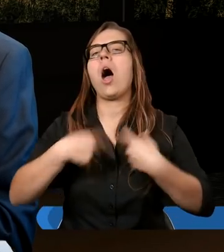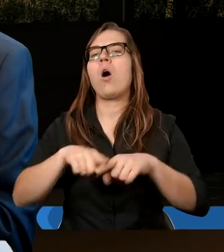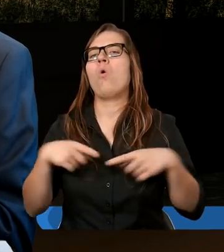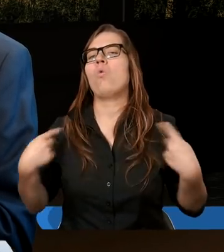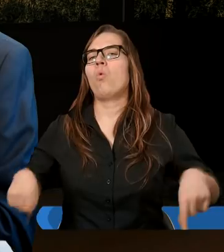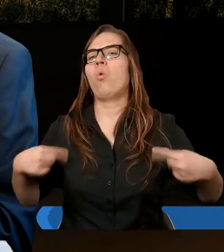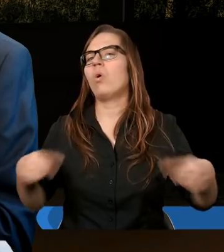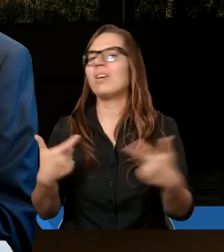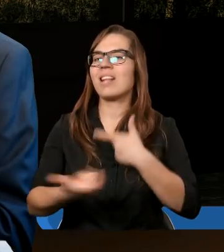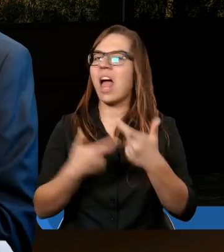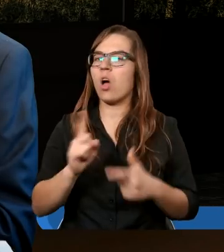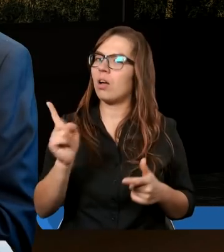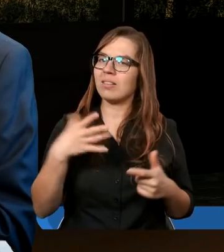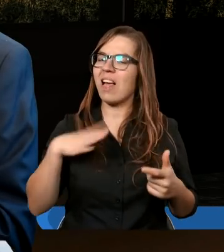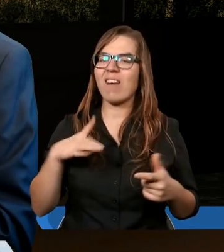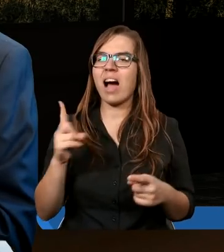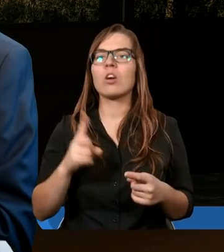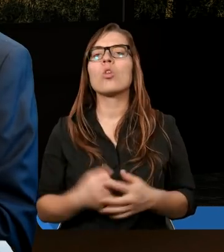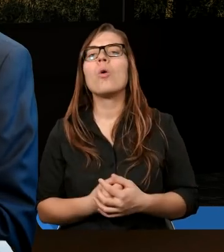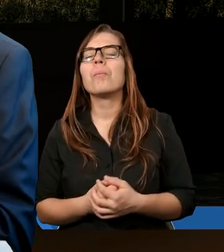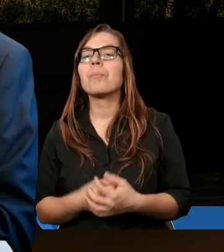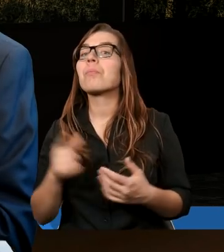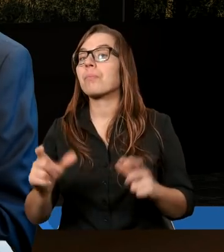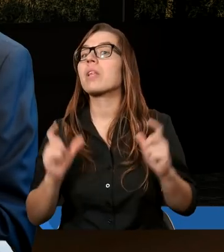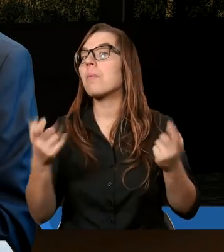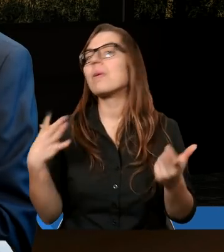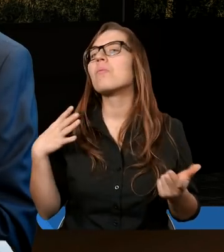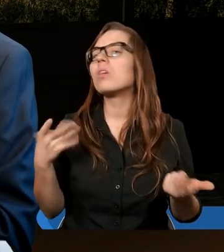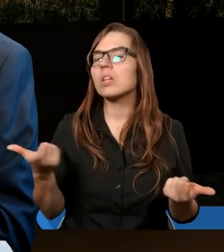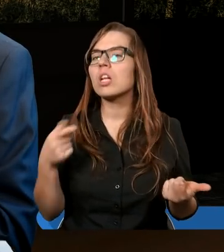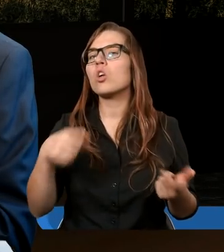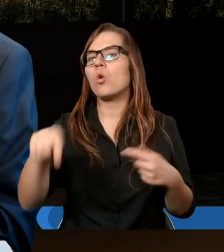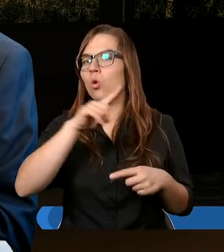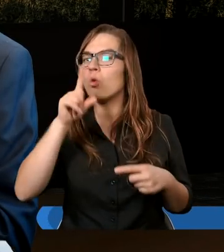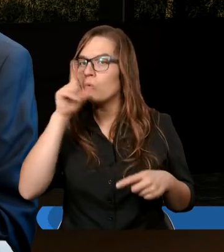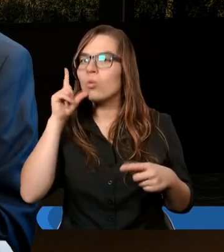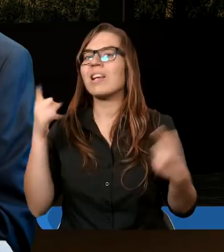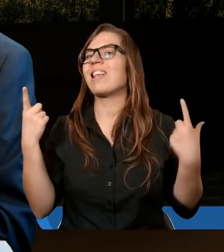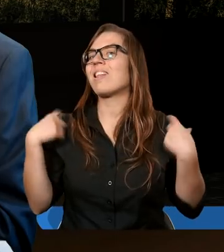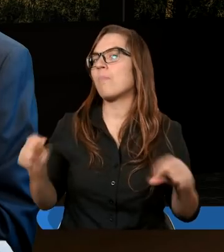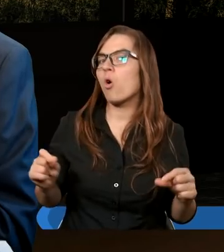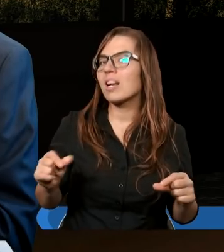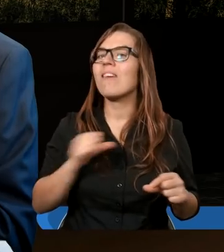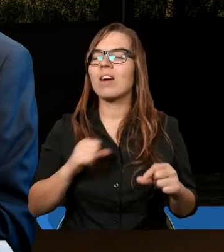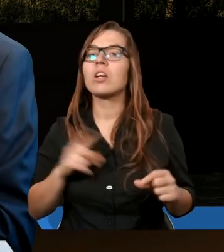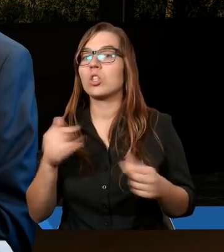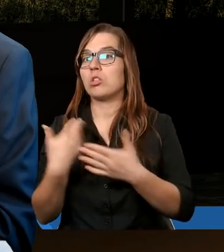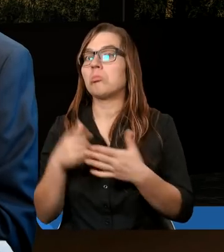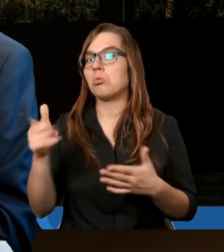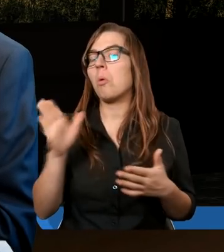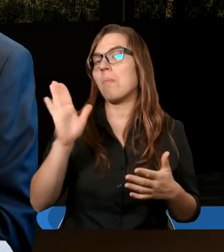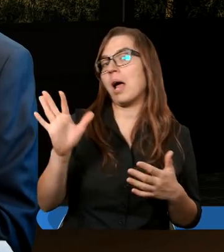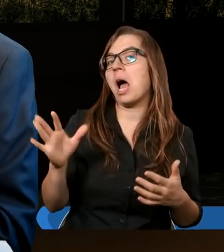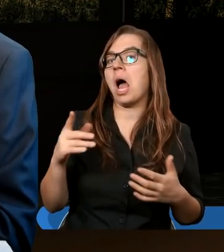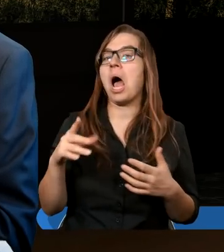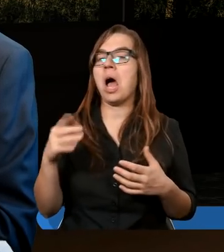I w tym przypadku była taka sytuacja, że ludzie spodziewali się, że skoro oni mają